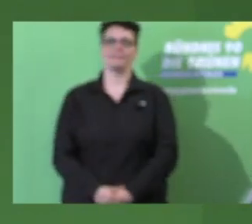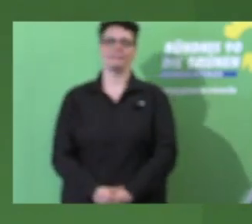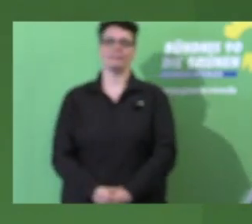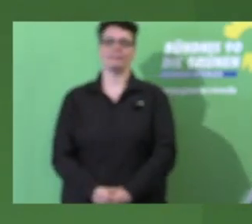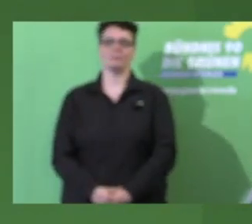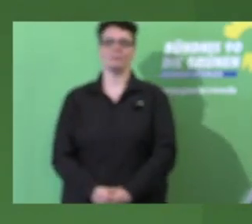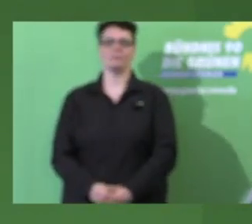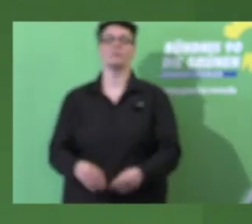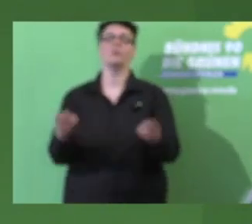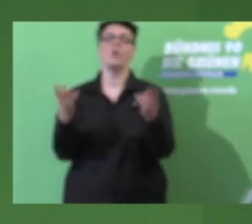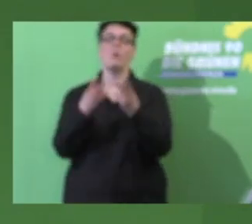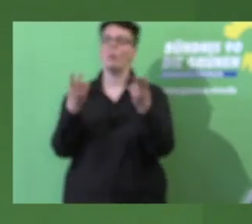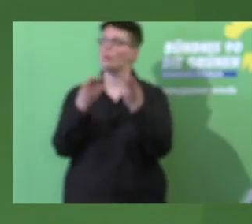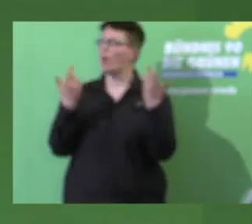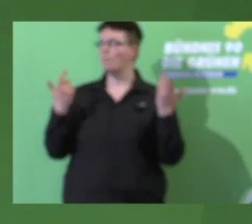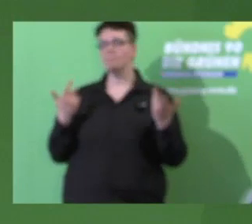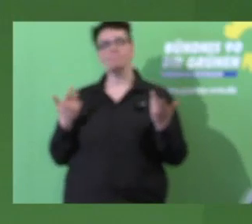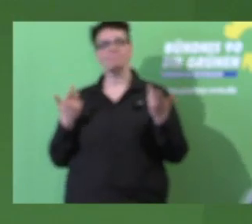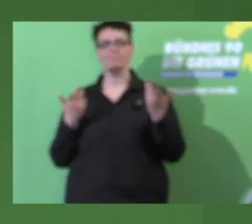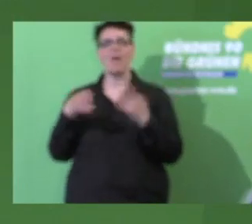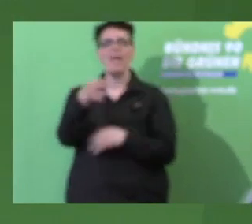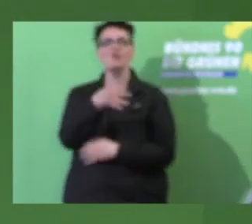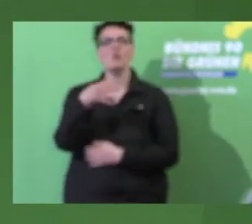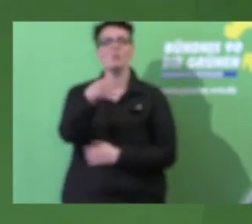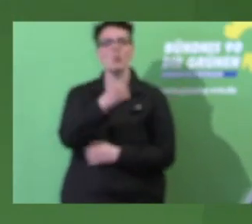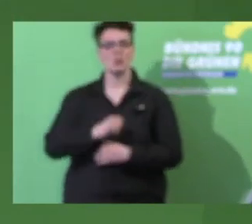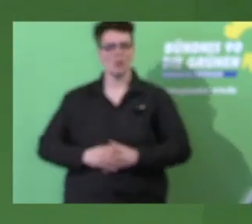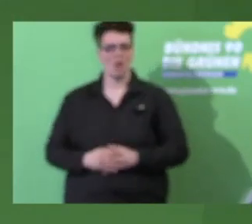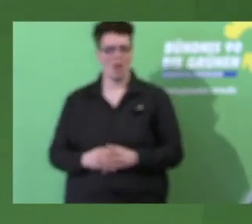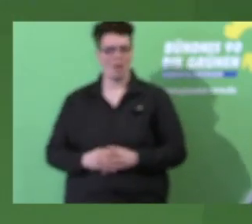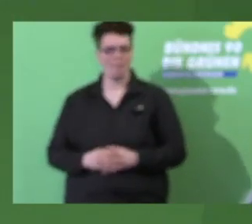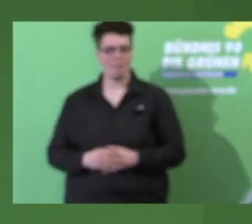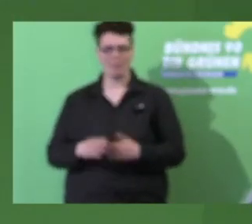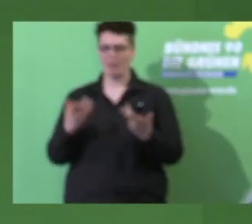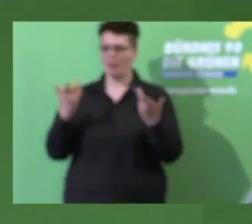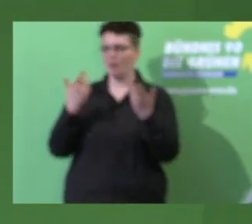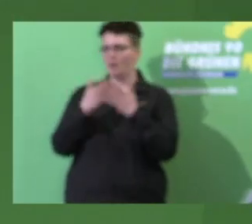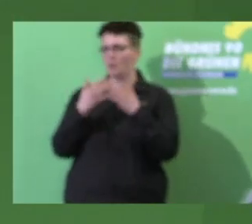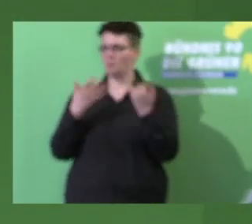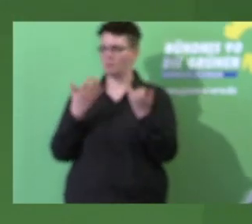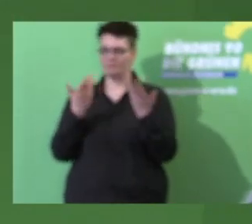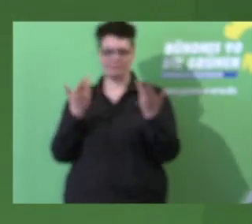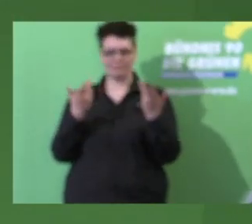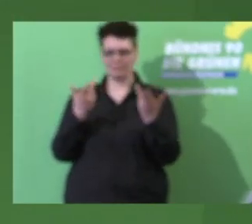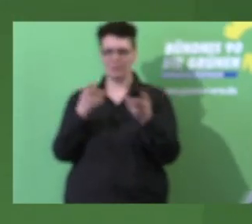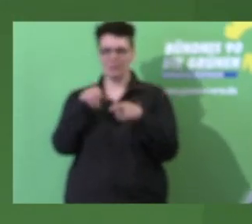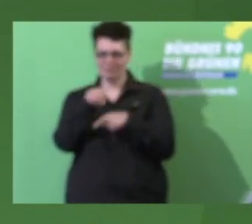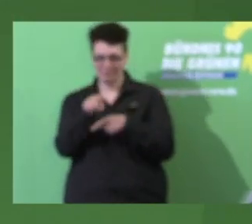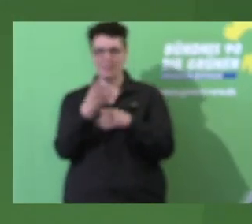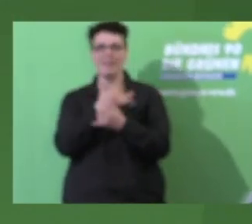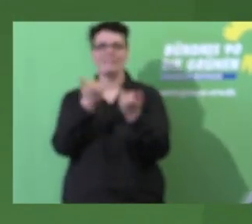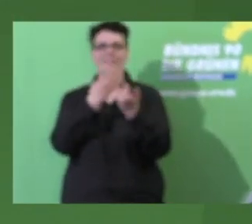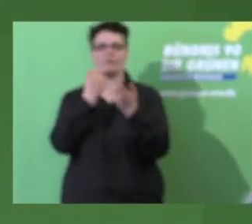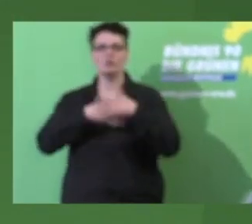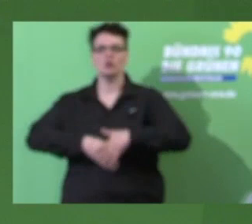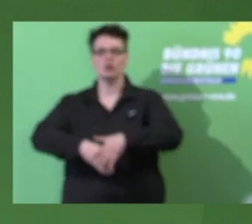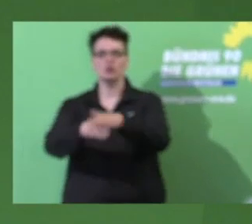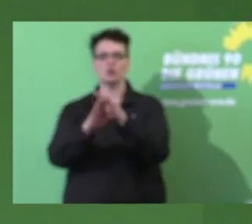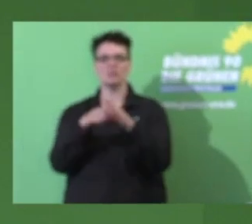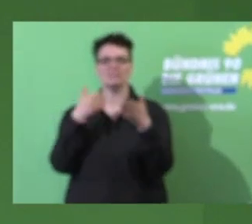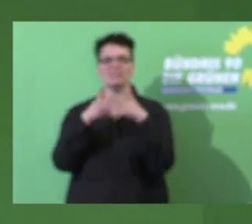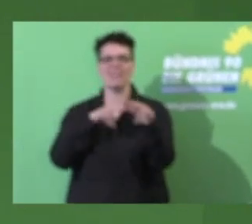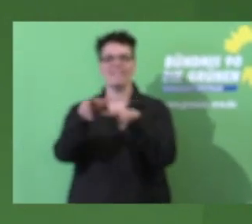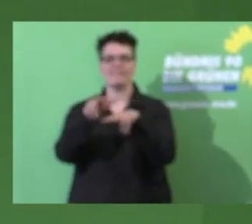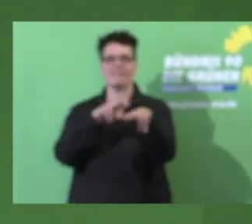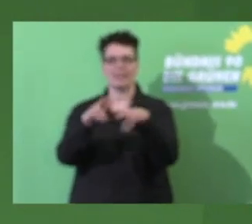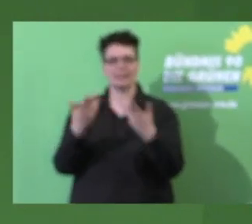Stichwort Kommunen. Wie will ich denn den Klamenkommunen helfen, beispielsweise den Betrieb ihres Nahverkehrs aufrechtzuerhalten? Oder ist das